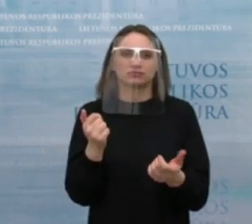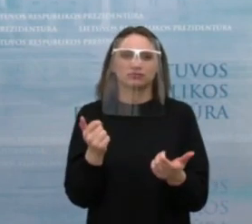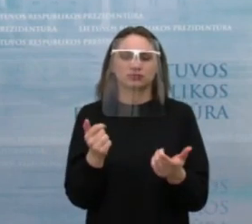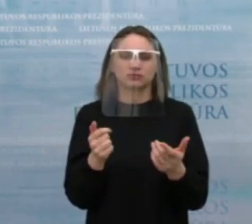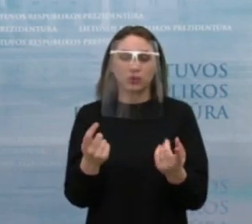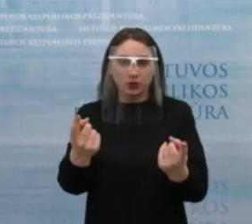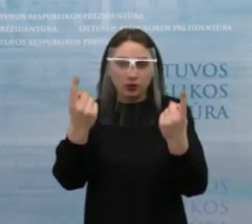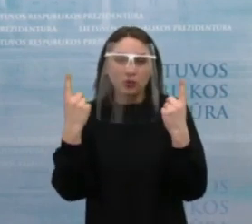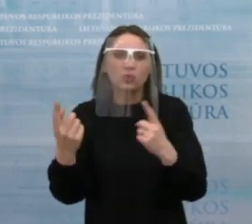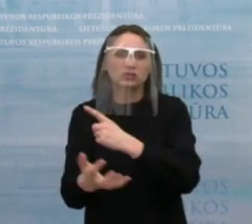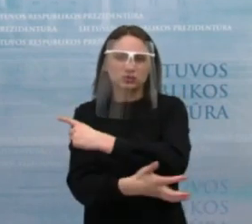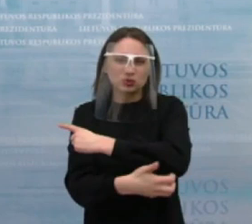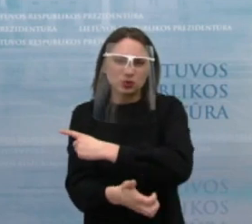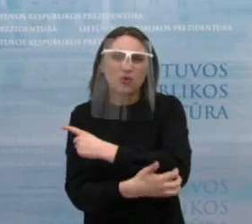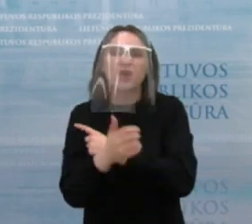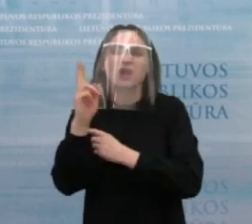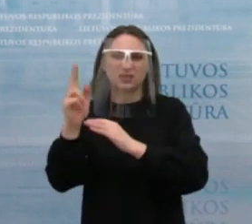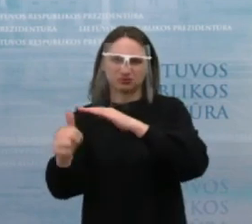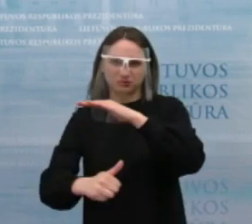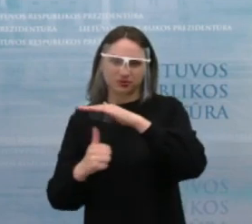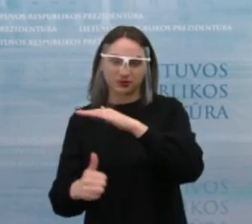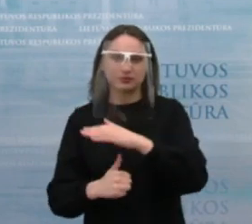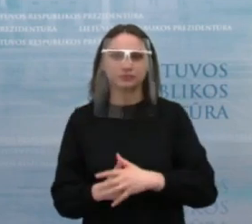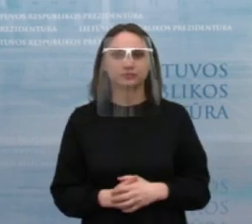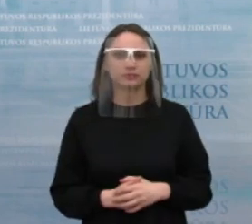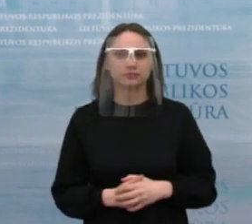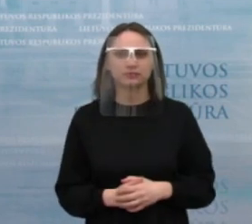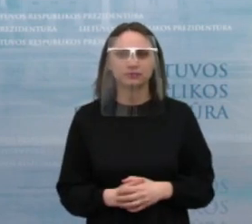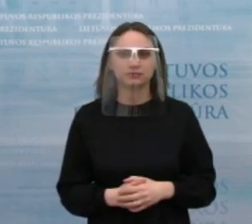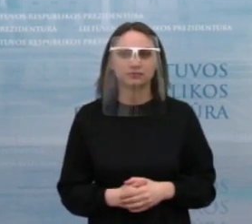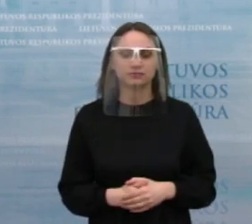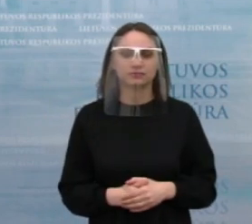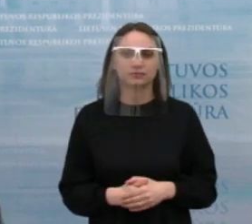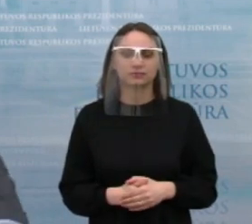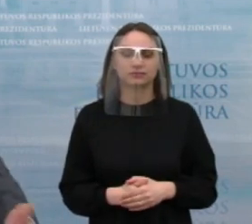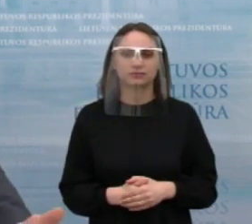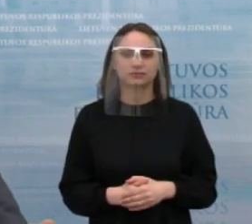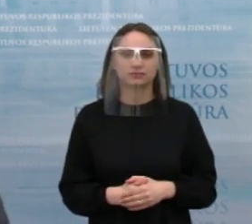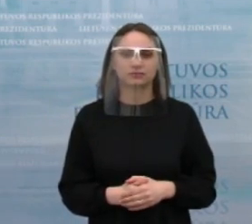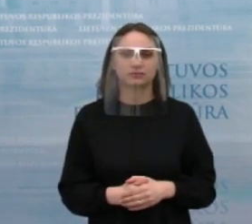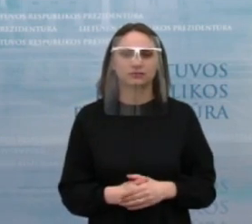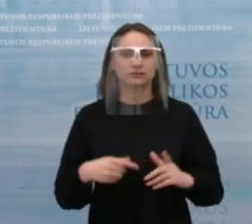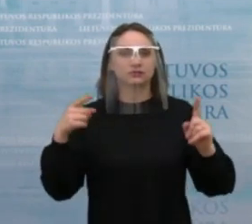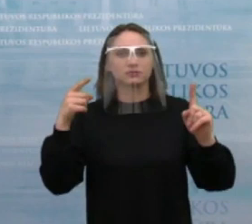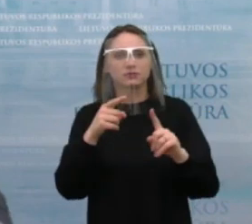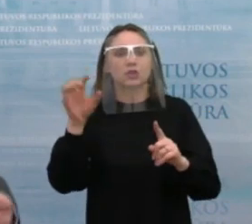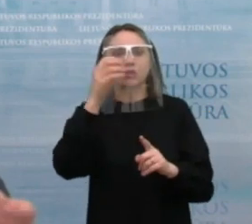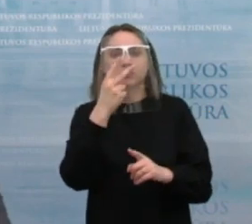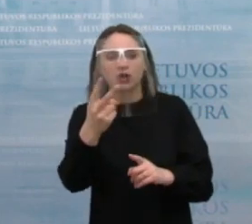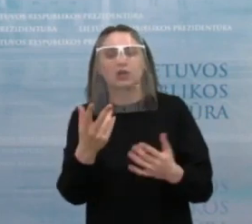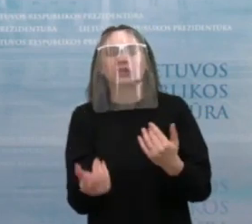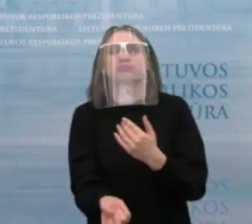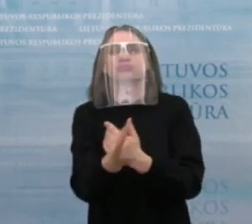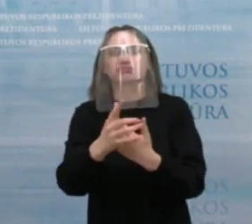didžiausias iš visų asmenų grupių. Tai būtent sprendžiant, nekovojant vien tik su pasiekmimis, bet